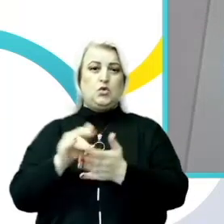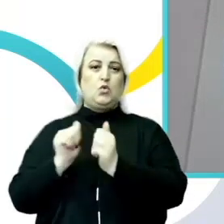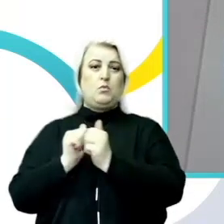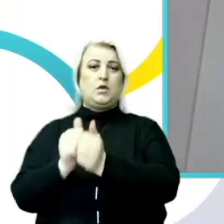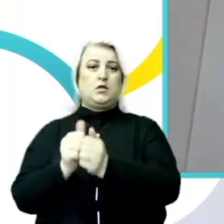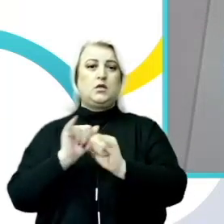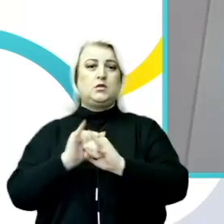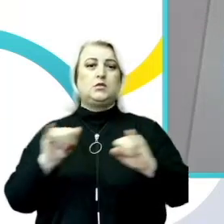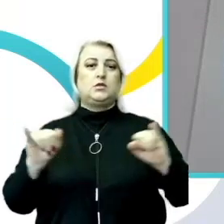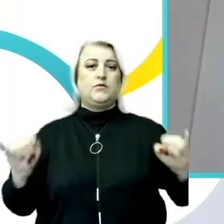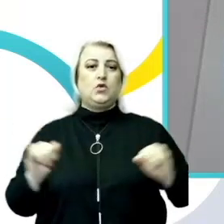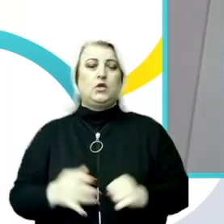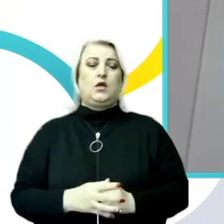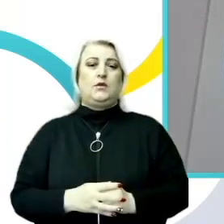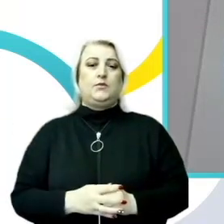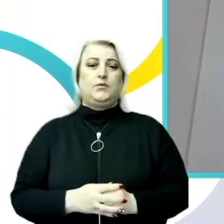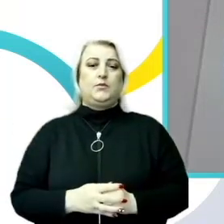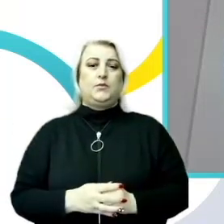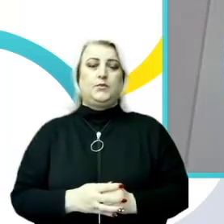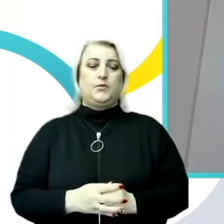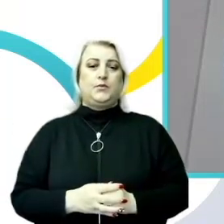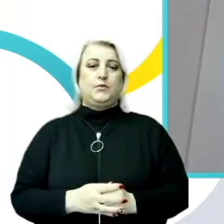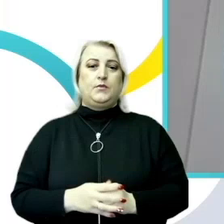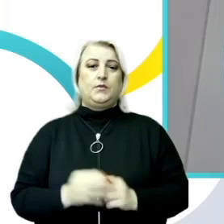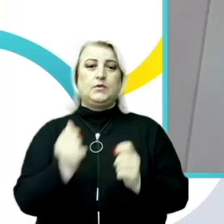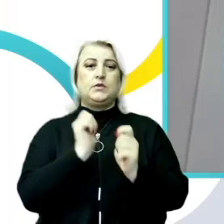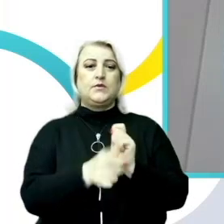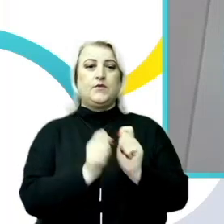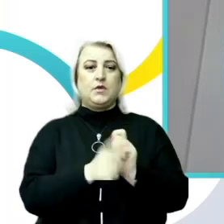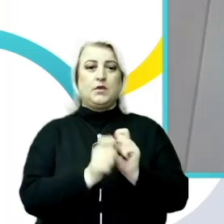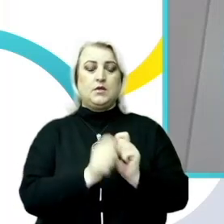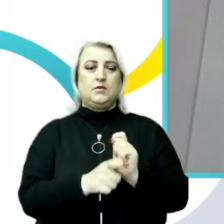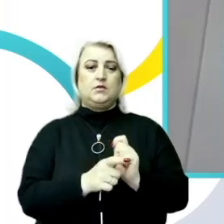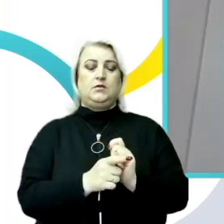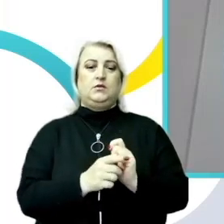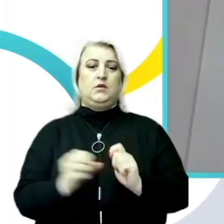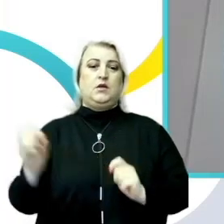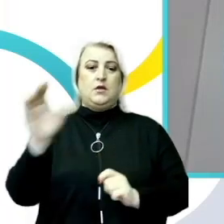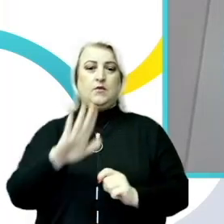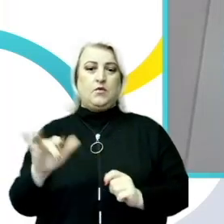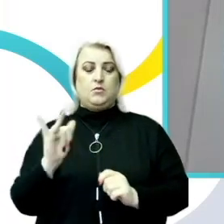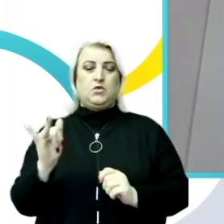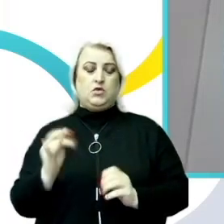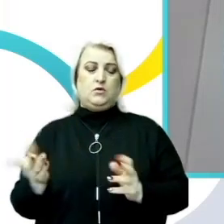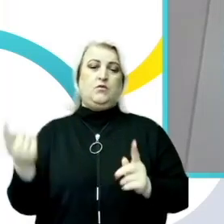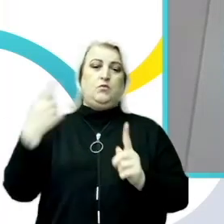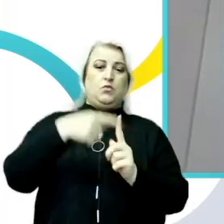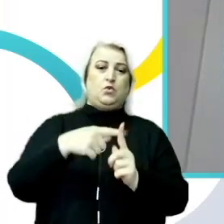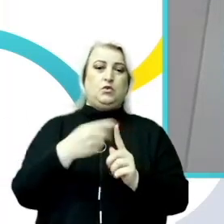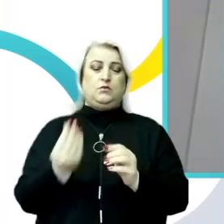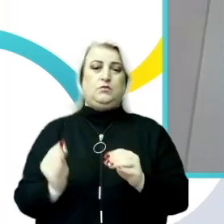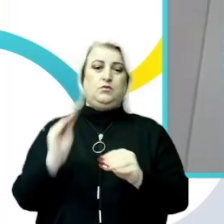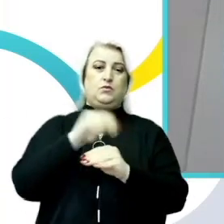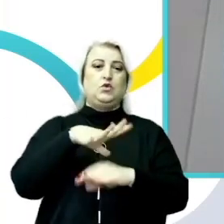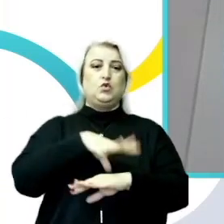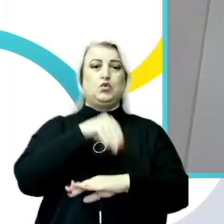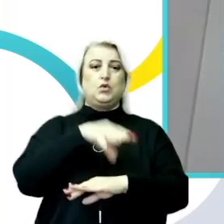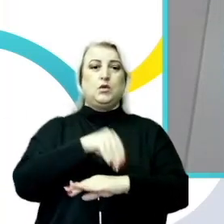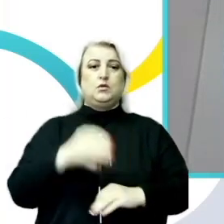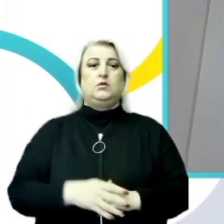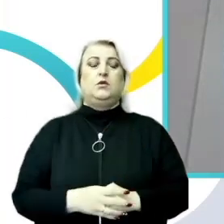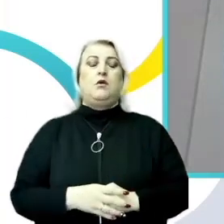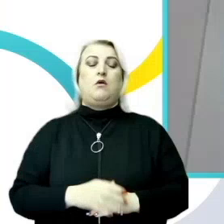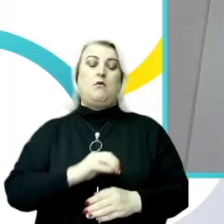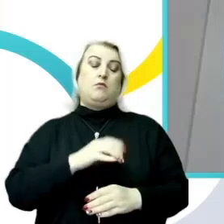Dezvoltare, cu finanțarea Uniunii Europene și cofinanțare din partea Suiede, fapt pentru